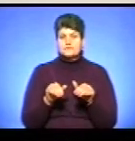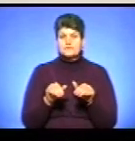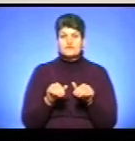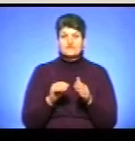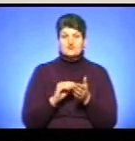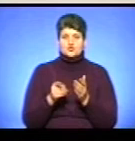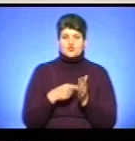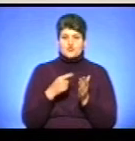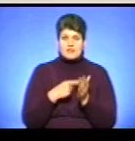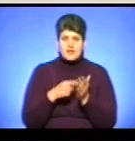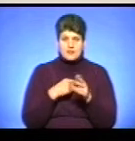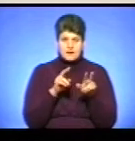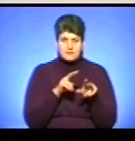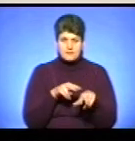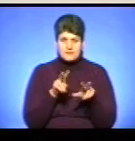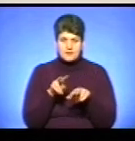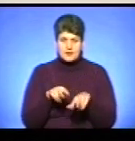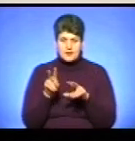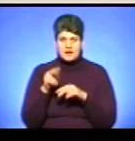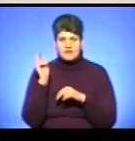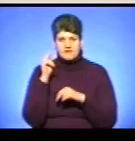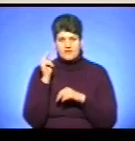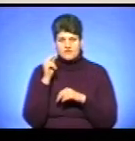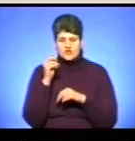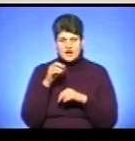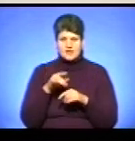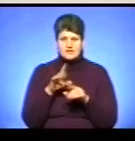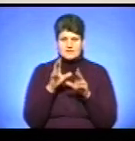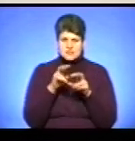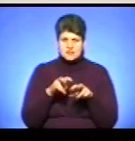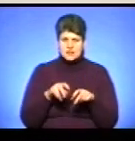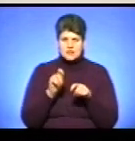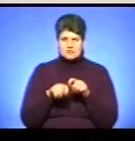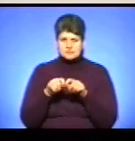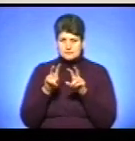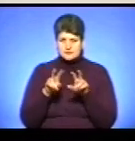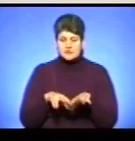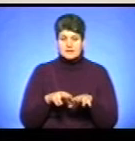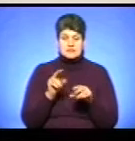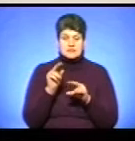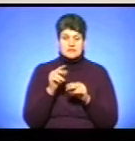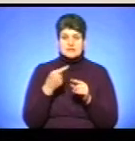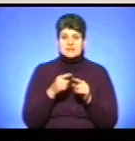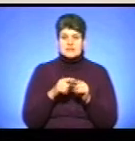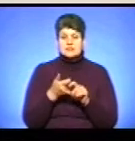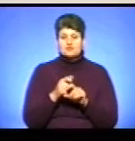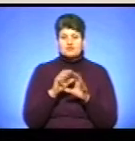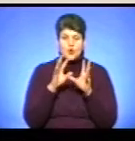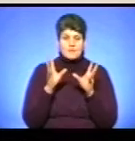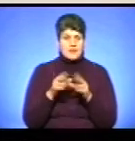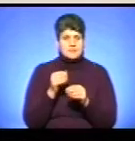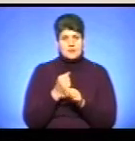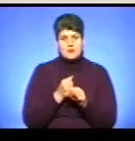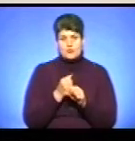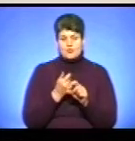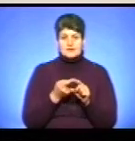журналах переглядати, вивчати всі ці дослідження, всі ці цифри. Це є надзвичайно об'ємна робота,